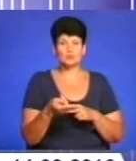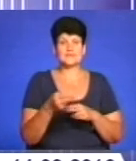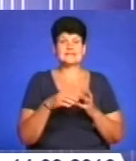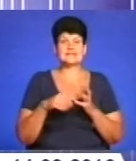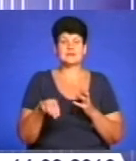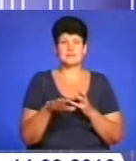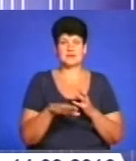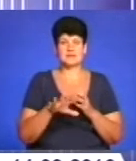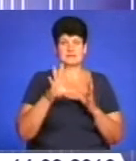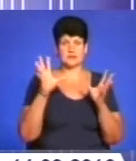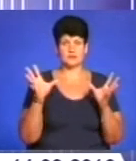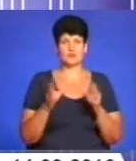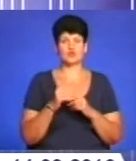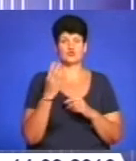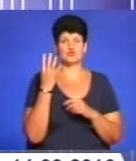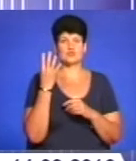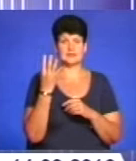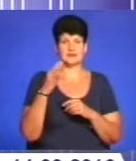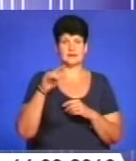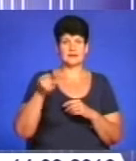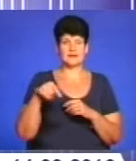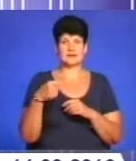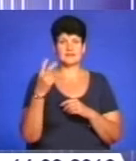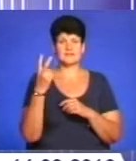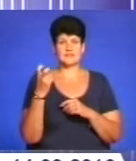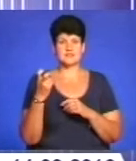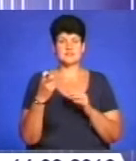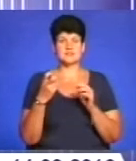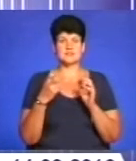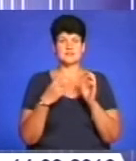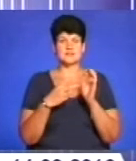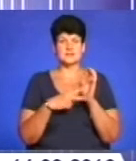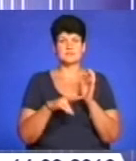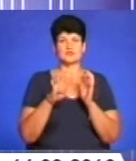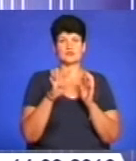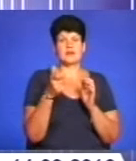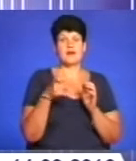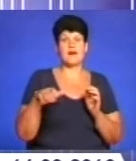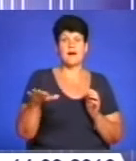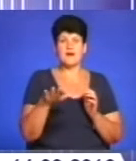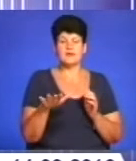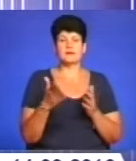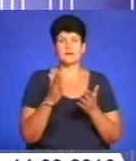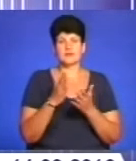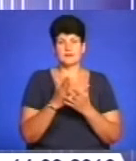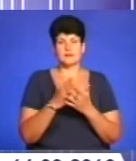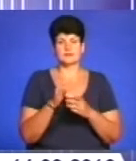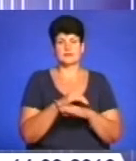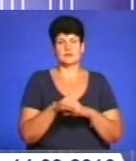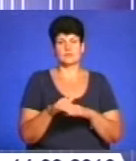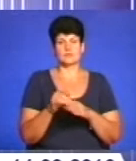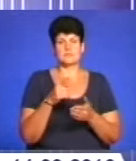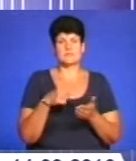ділянку за загальнею площою 4,274 гектара, яка розташована за адресою